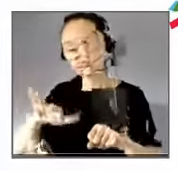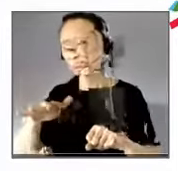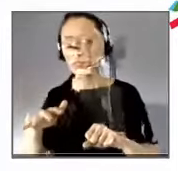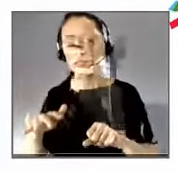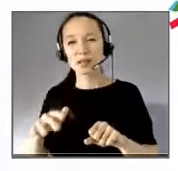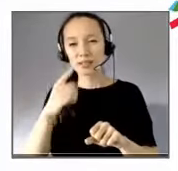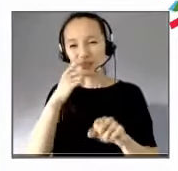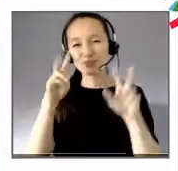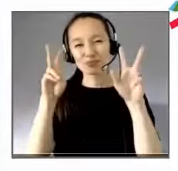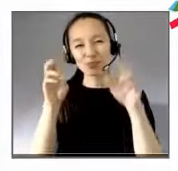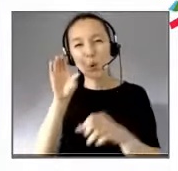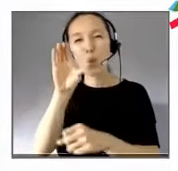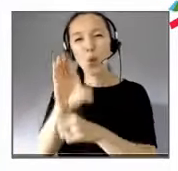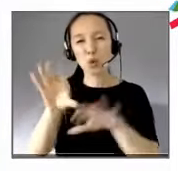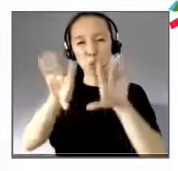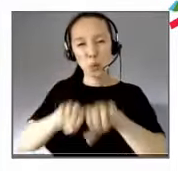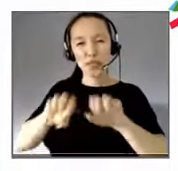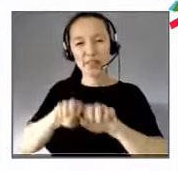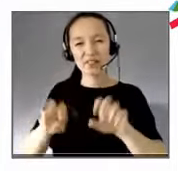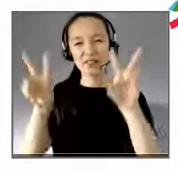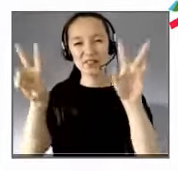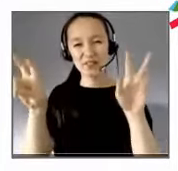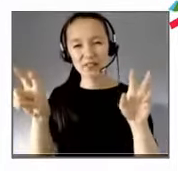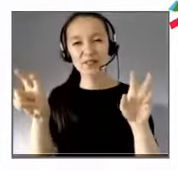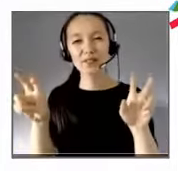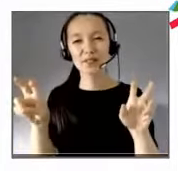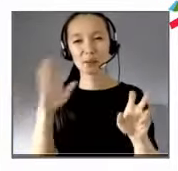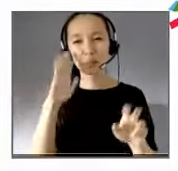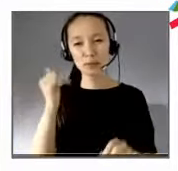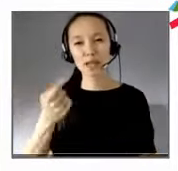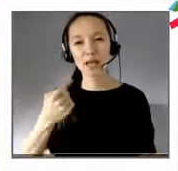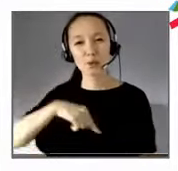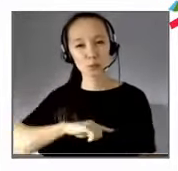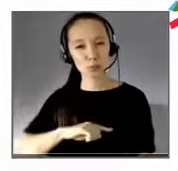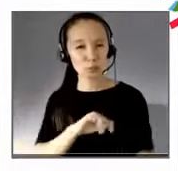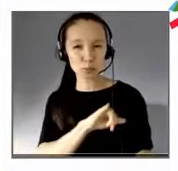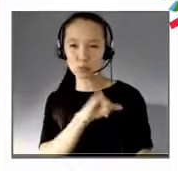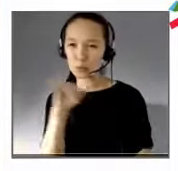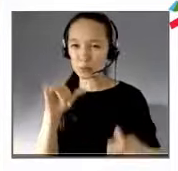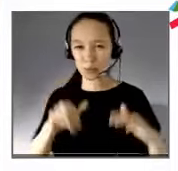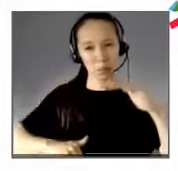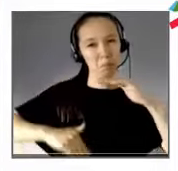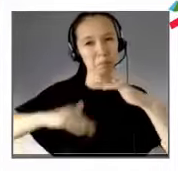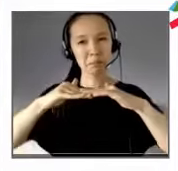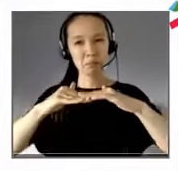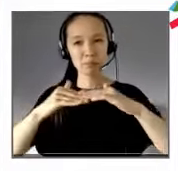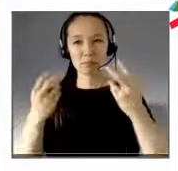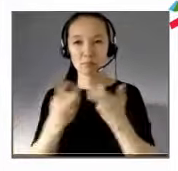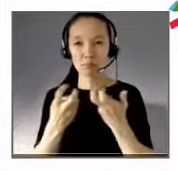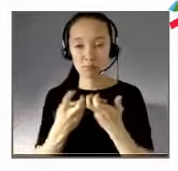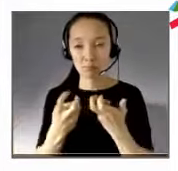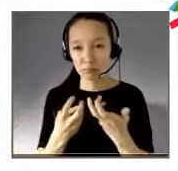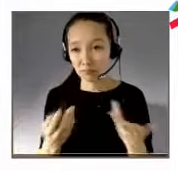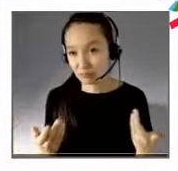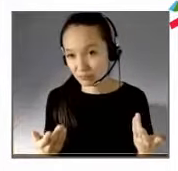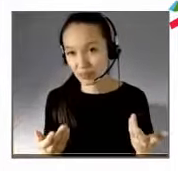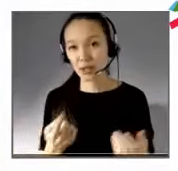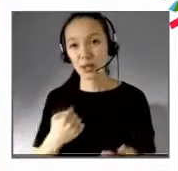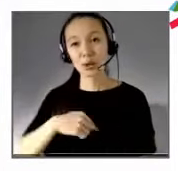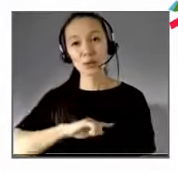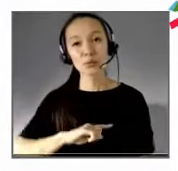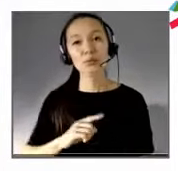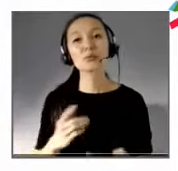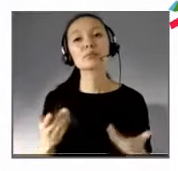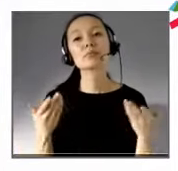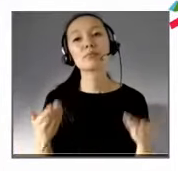'est-à-dire comment, au-delà d'un certain seuil, par exemple, la médecine produit ce qu'on appelle aujourd'hui des